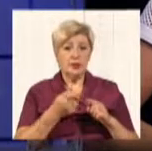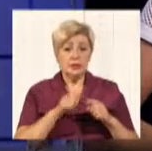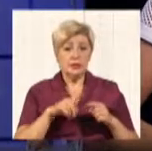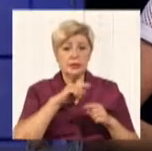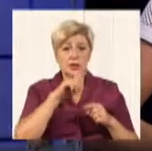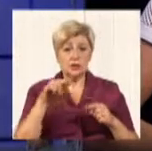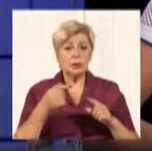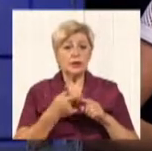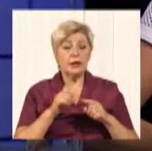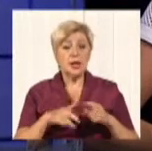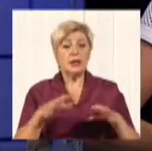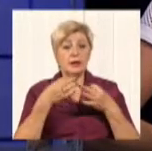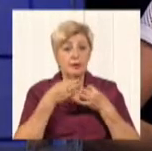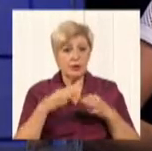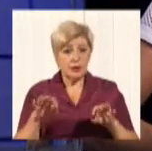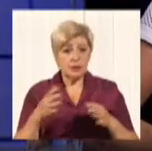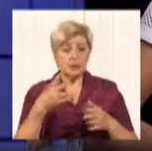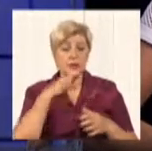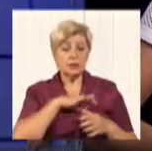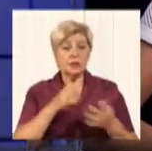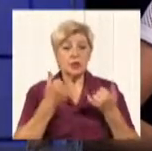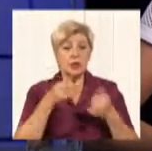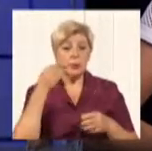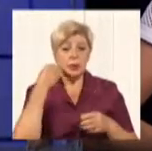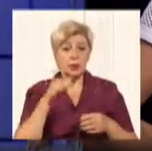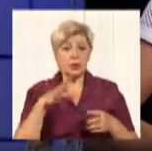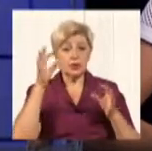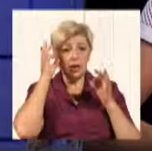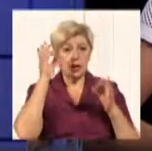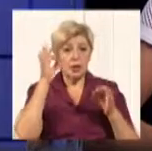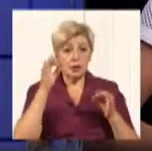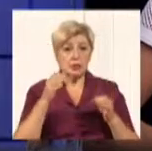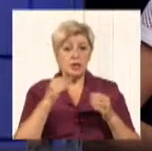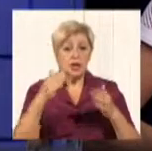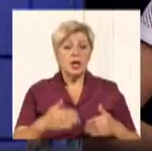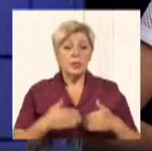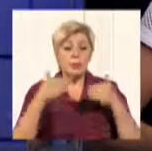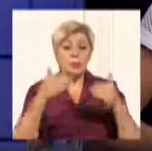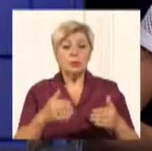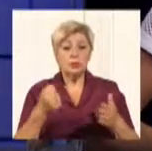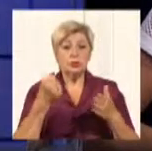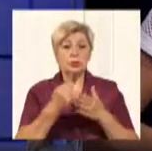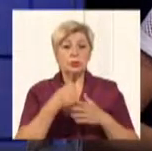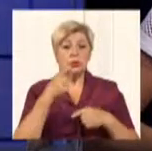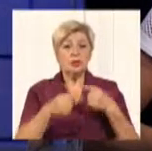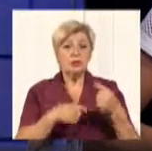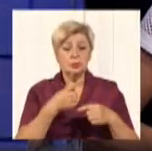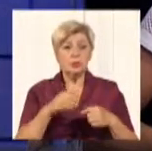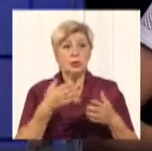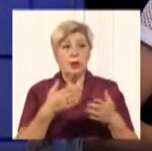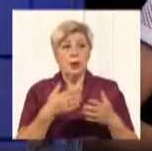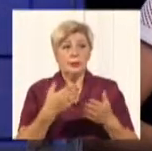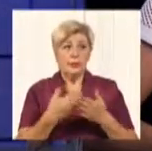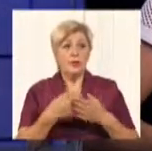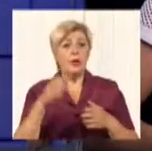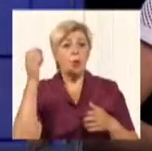вивільняються, вони використовуються для покращення якості і для переходу на наступний рівень для мобільного зв'язку, наприклад.